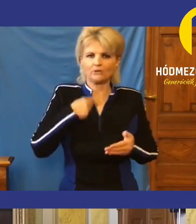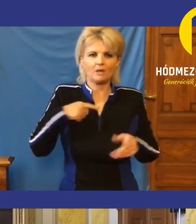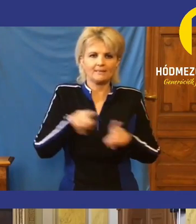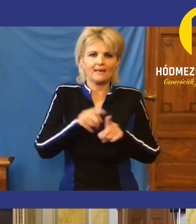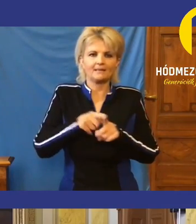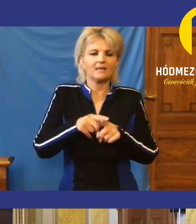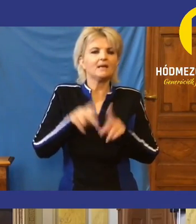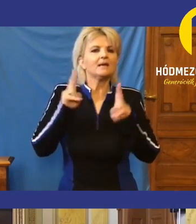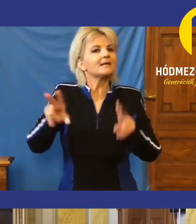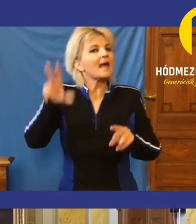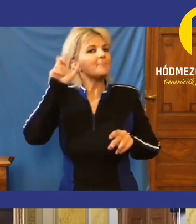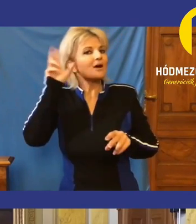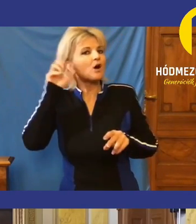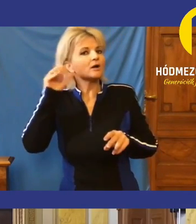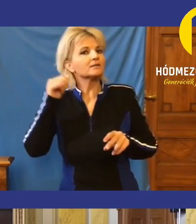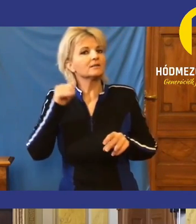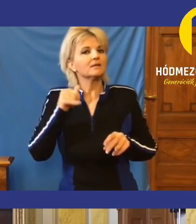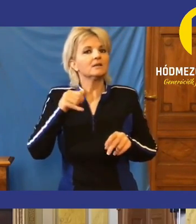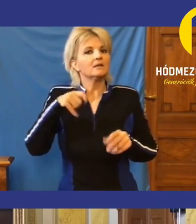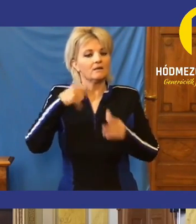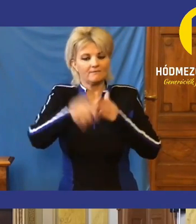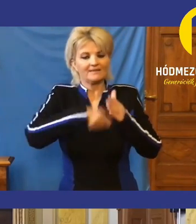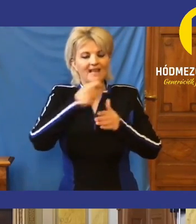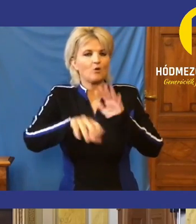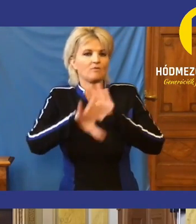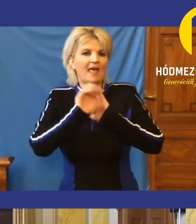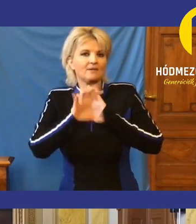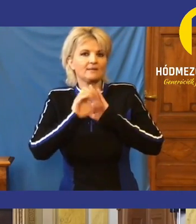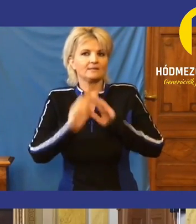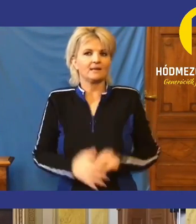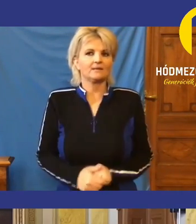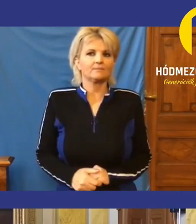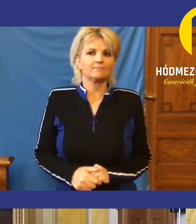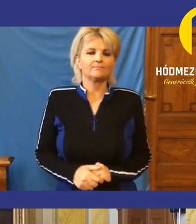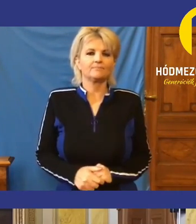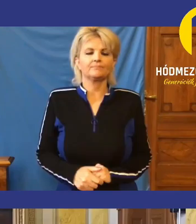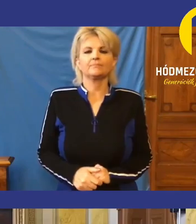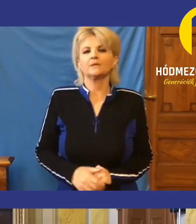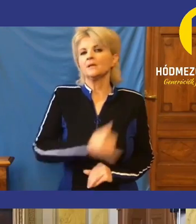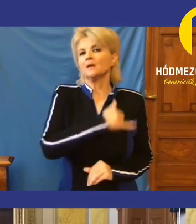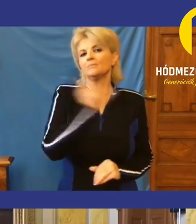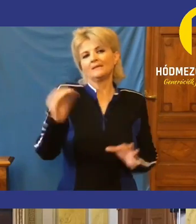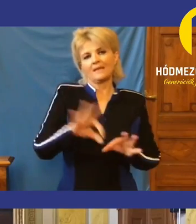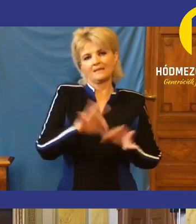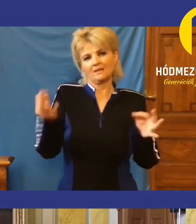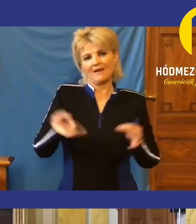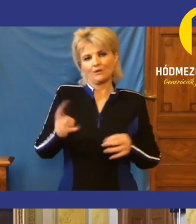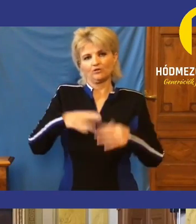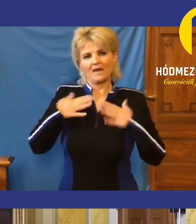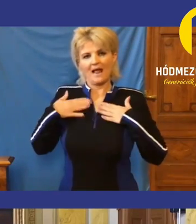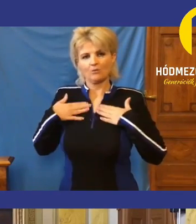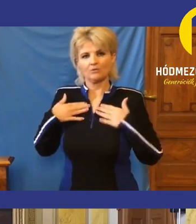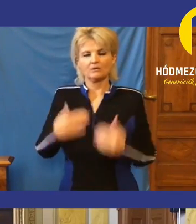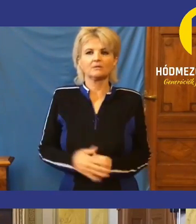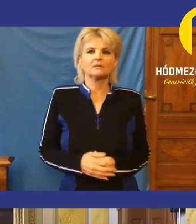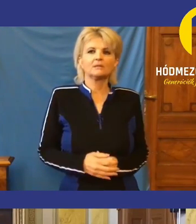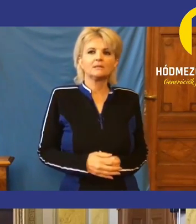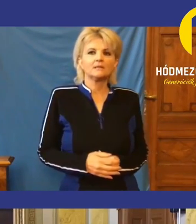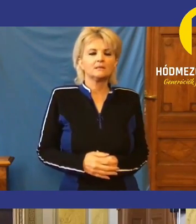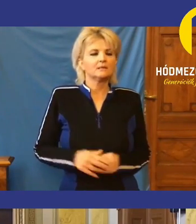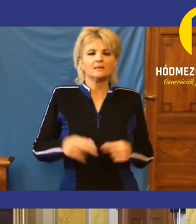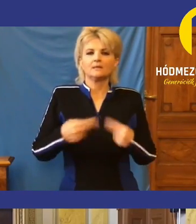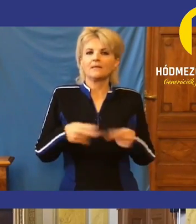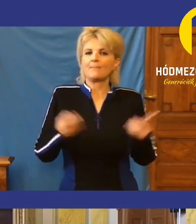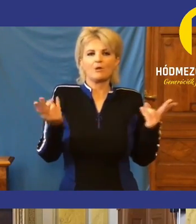Tessék meghallgatni az édő videó felvételt, ott van. Mert önökkel ellentétben nálunk minden nyilvános. A támogatás is. Mint ahogy egyáltalán nem